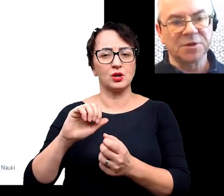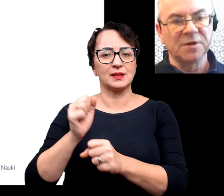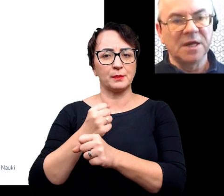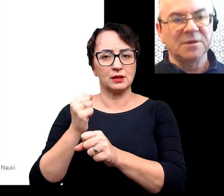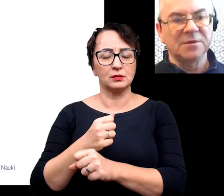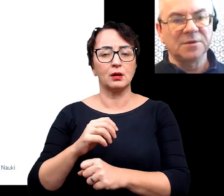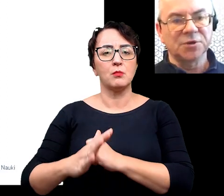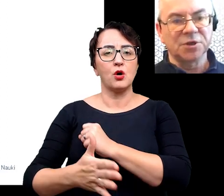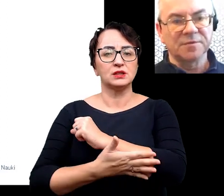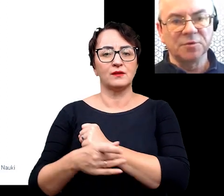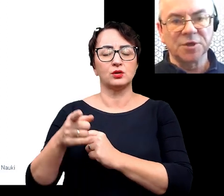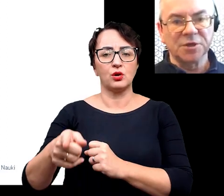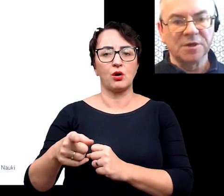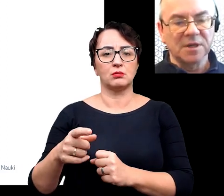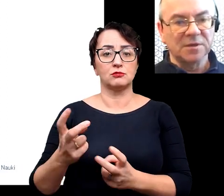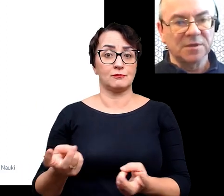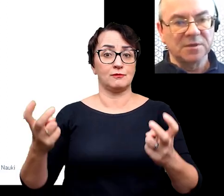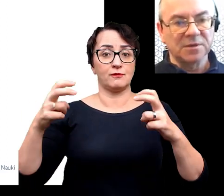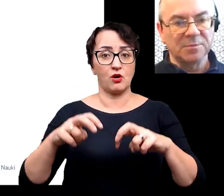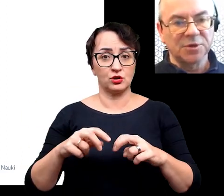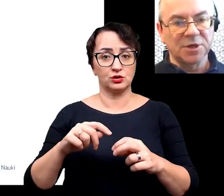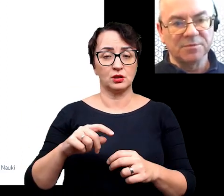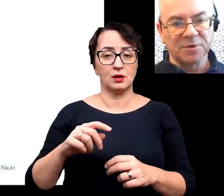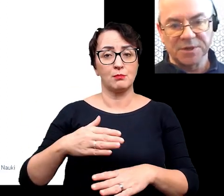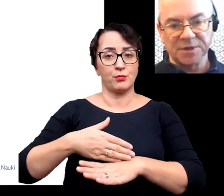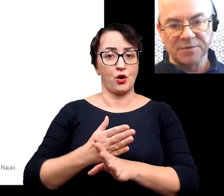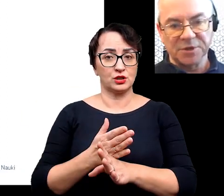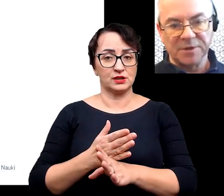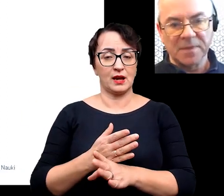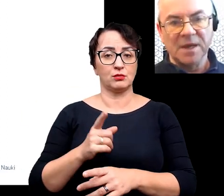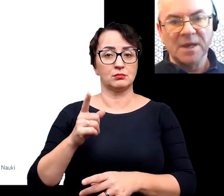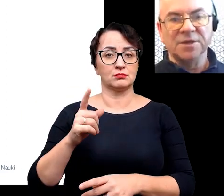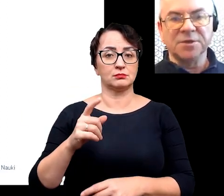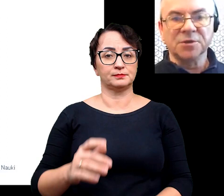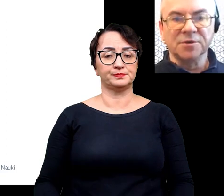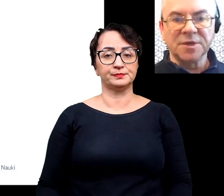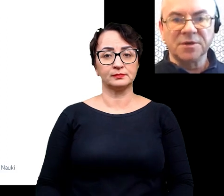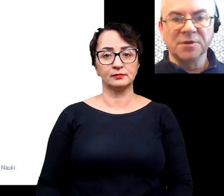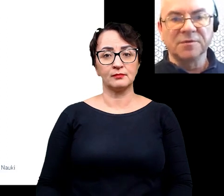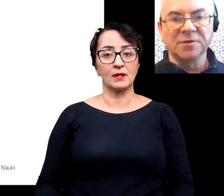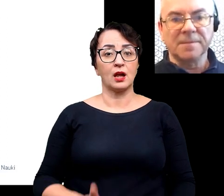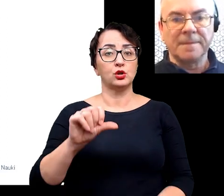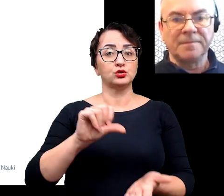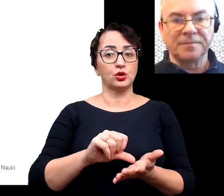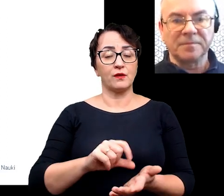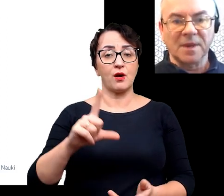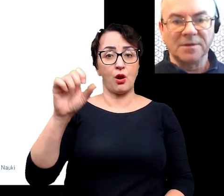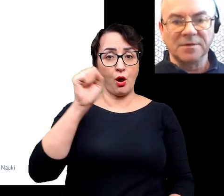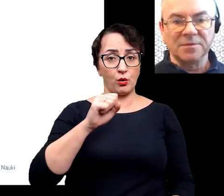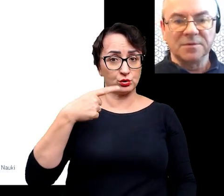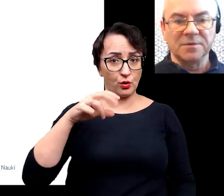bazie otwornic właśnie tworzy się współcześnie te podziały biostaty graficzne. Natomiast w środowiskach lądowych